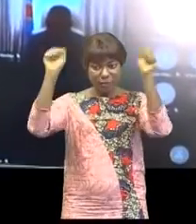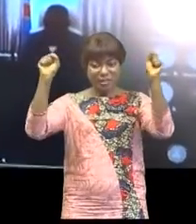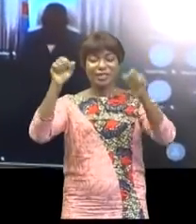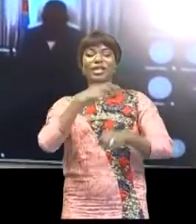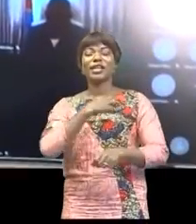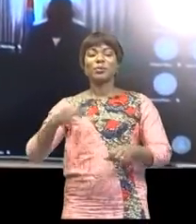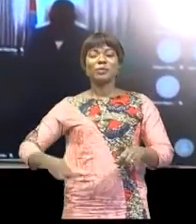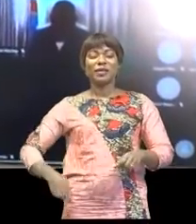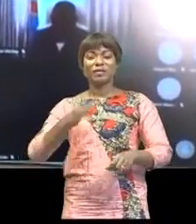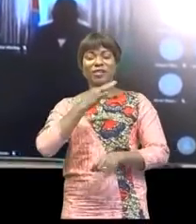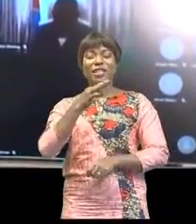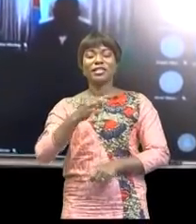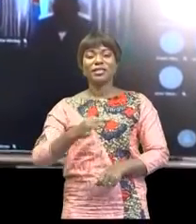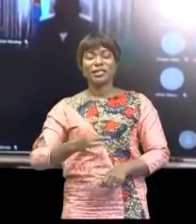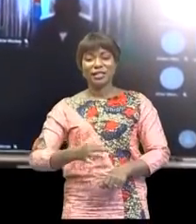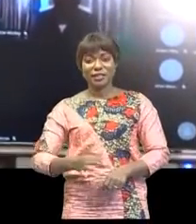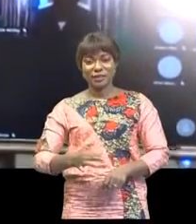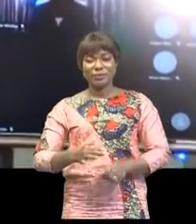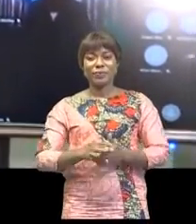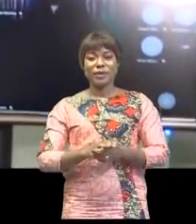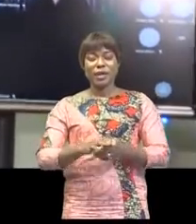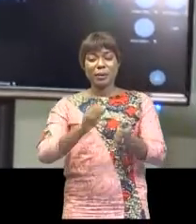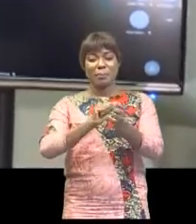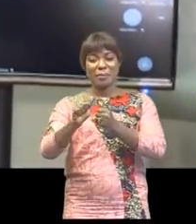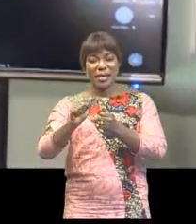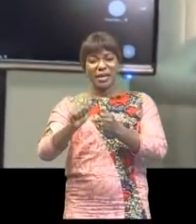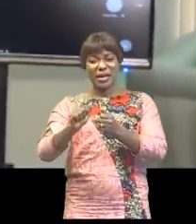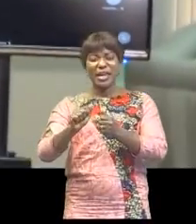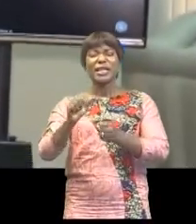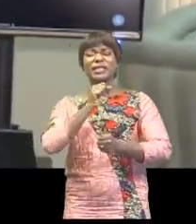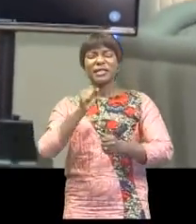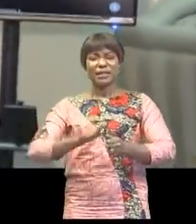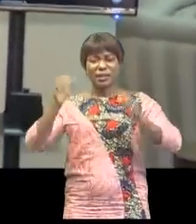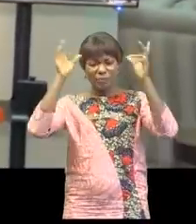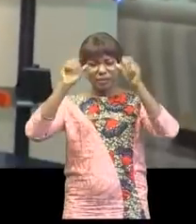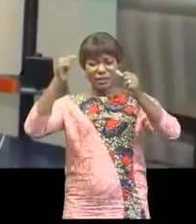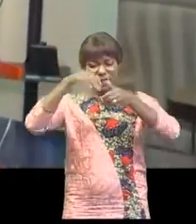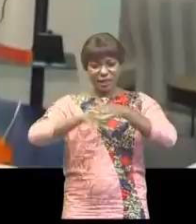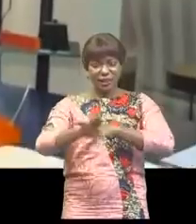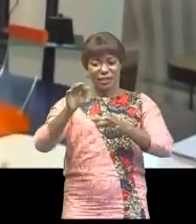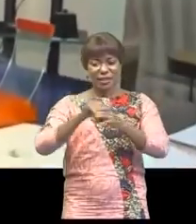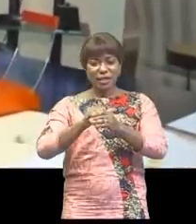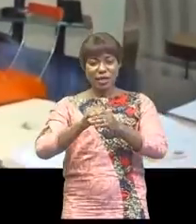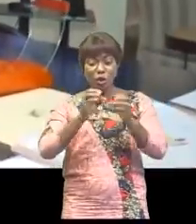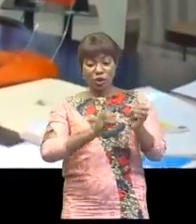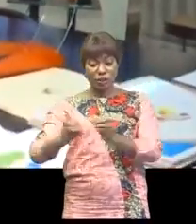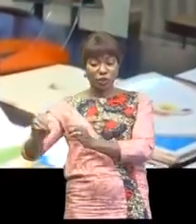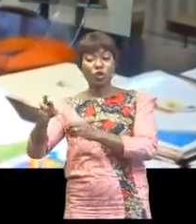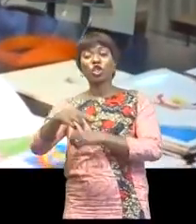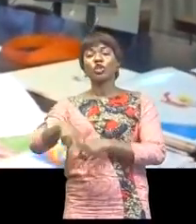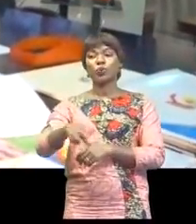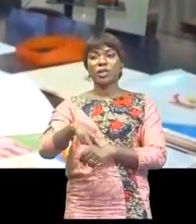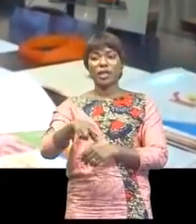la République, Félix-Antoine Chilomo, par ses pairs en qualité de président entrant de cette organisation régionale.